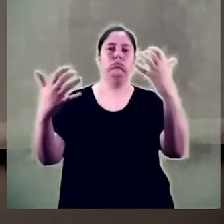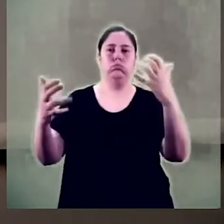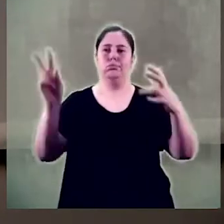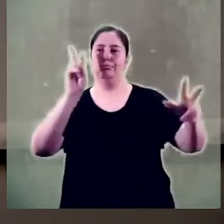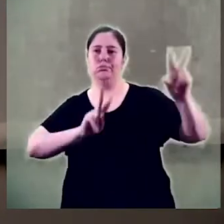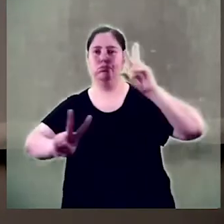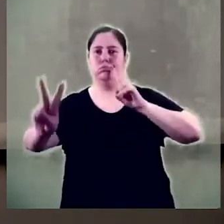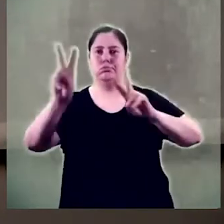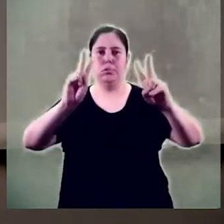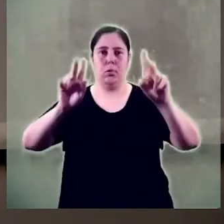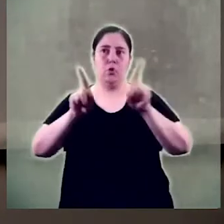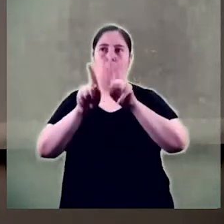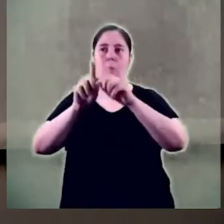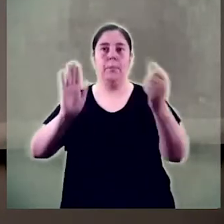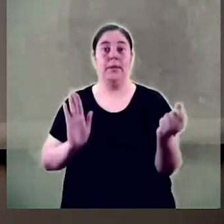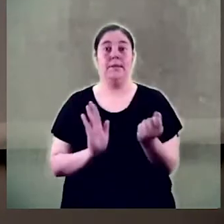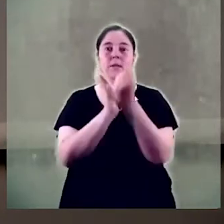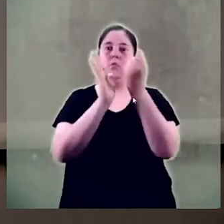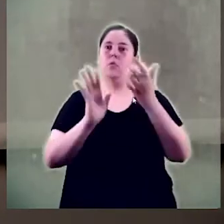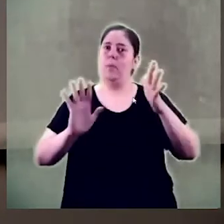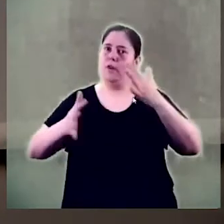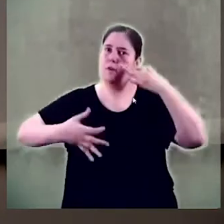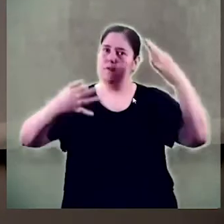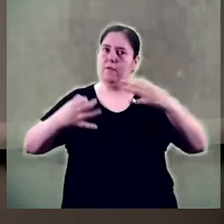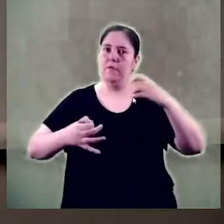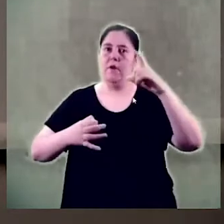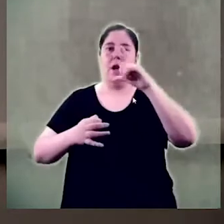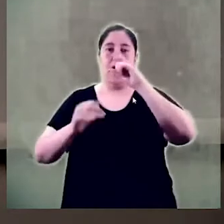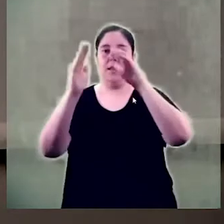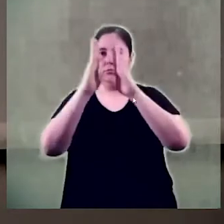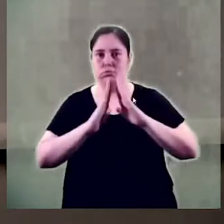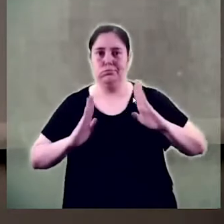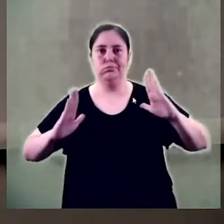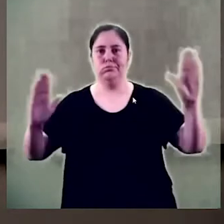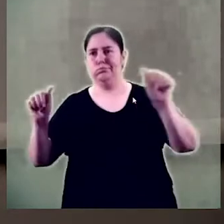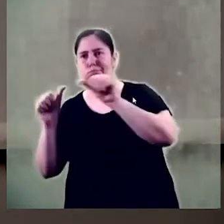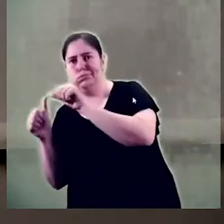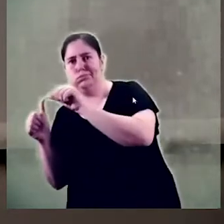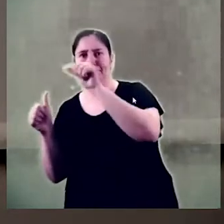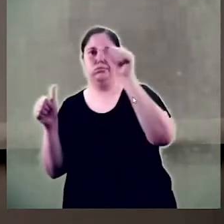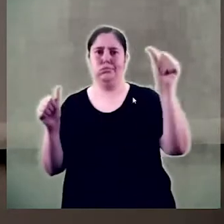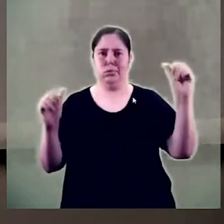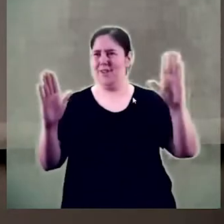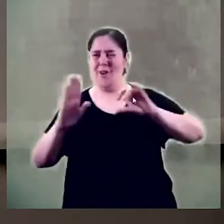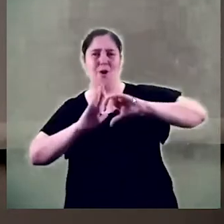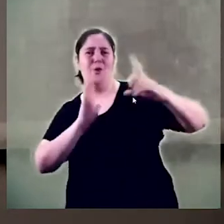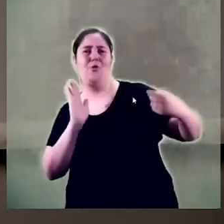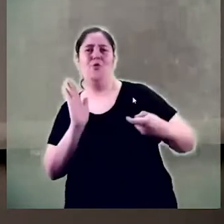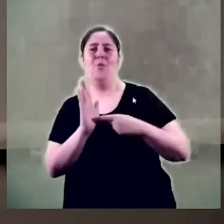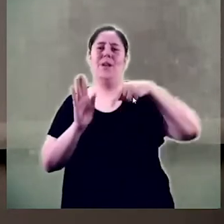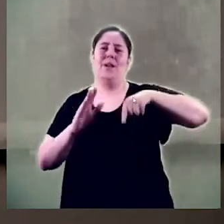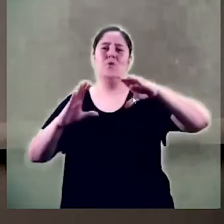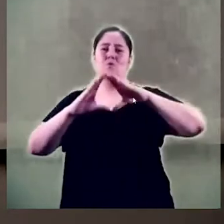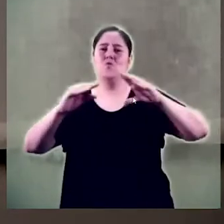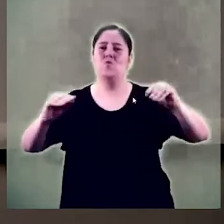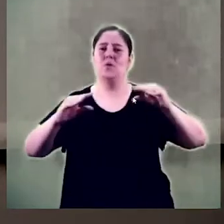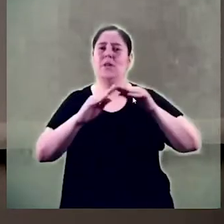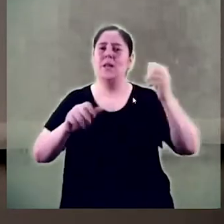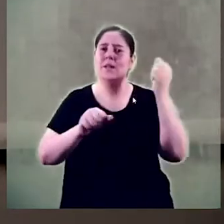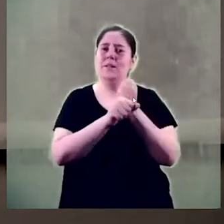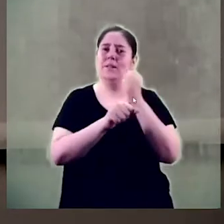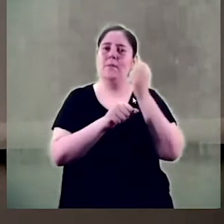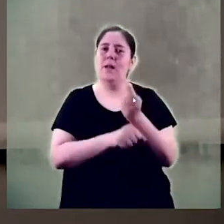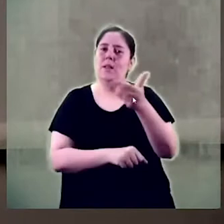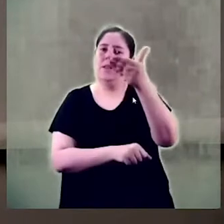símbol, però durant tot l'any aquesta universitat du una tasca molt important com